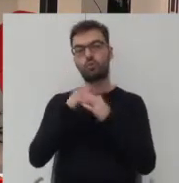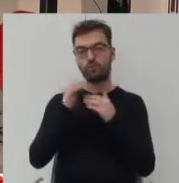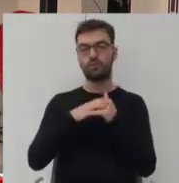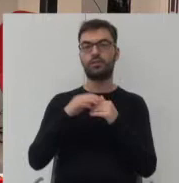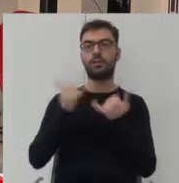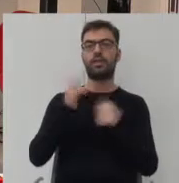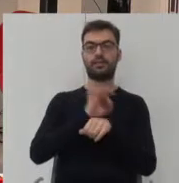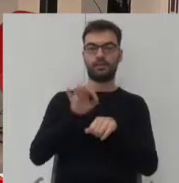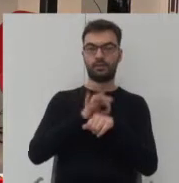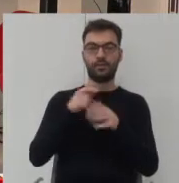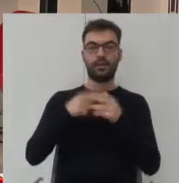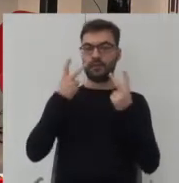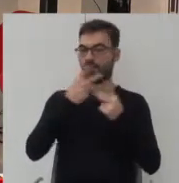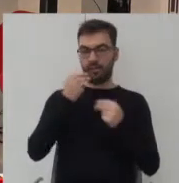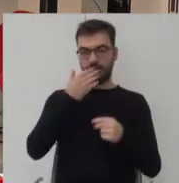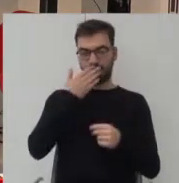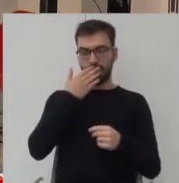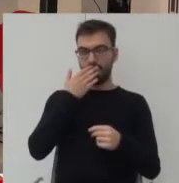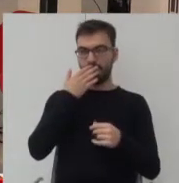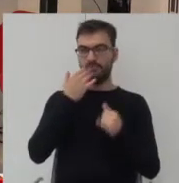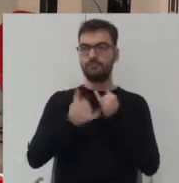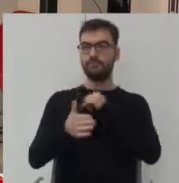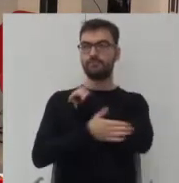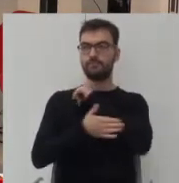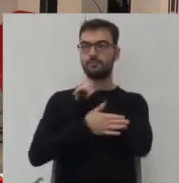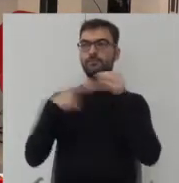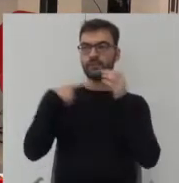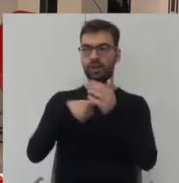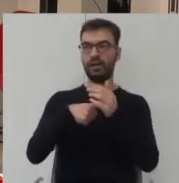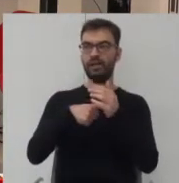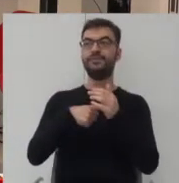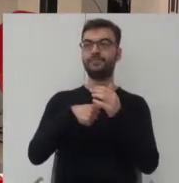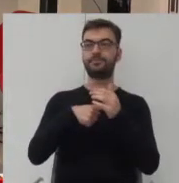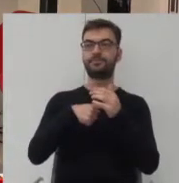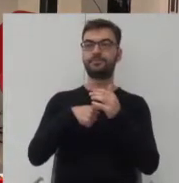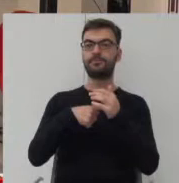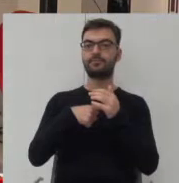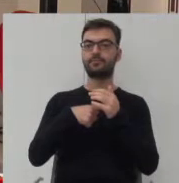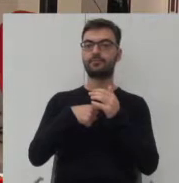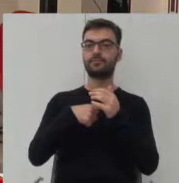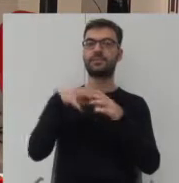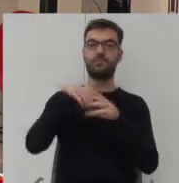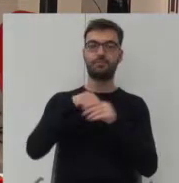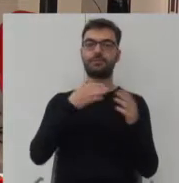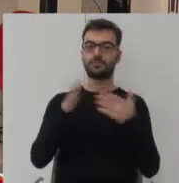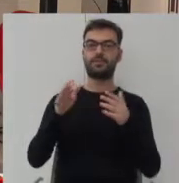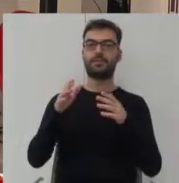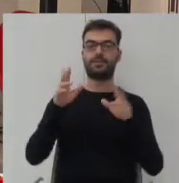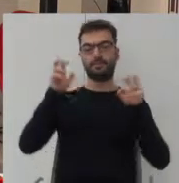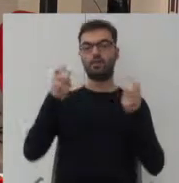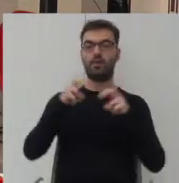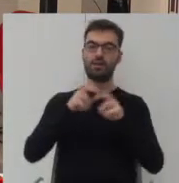architekt jest już takie ważne, kiedy podstawowe zależnienia projektowe budują pewnego rodzaju miejskość